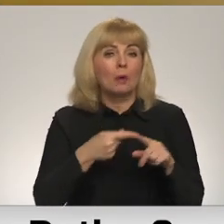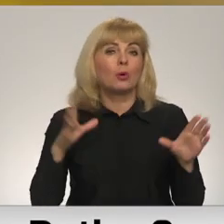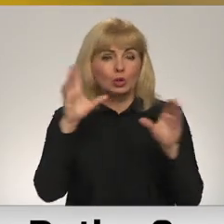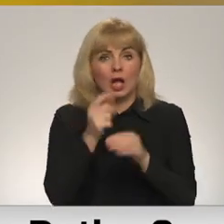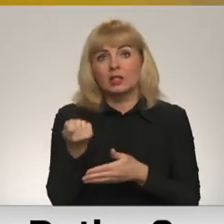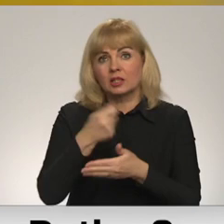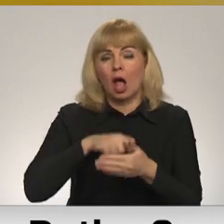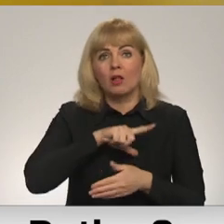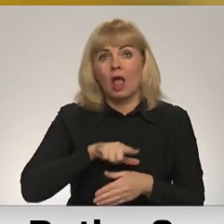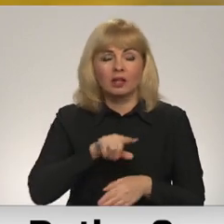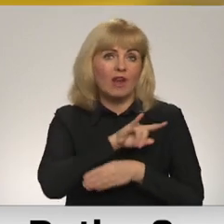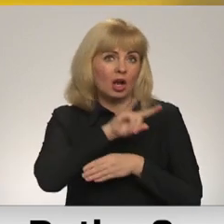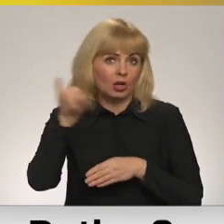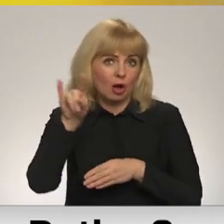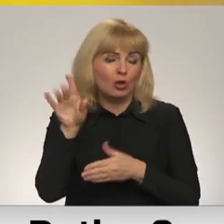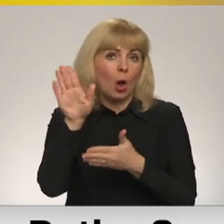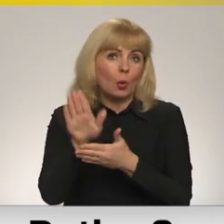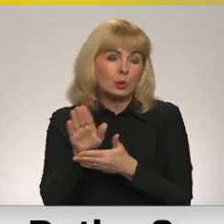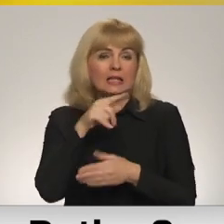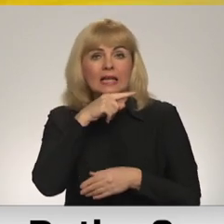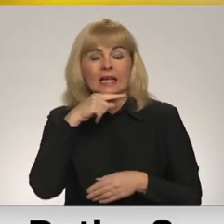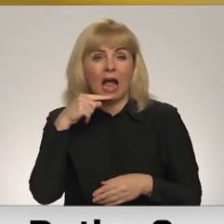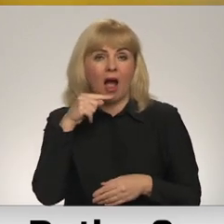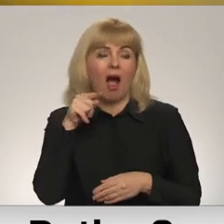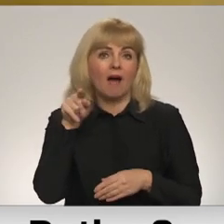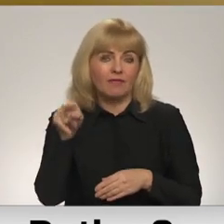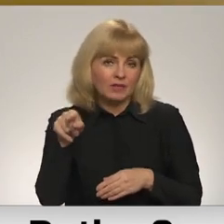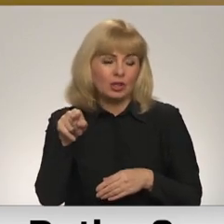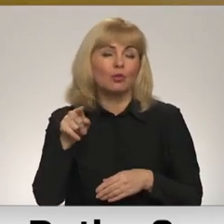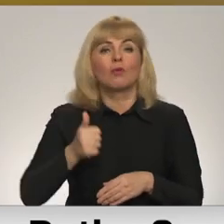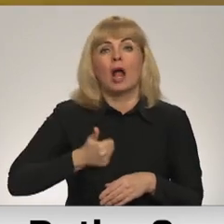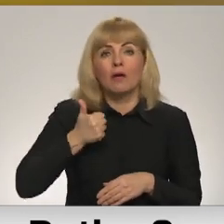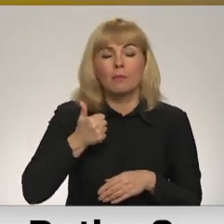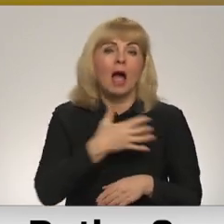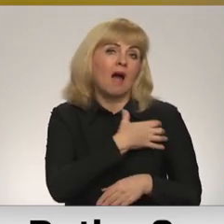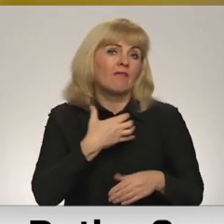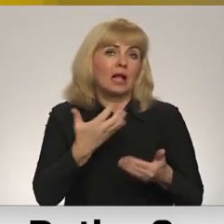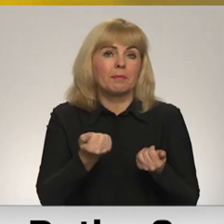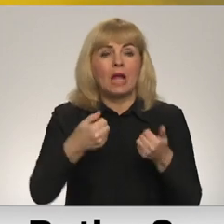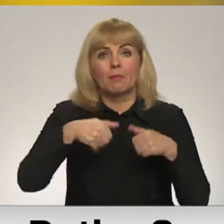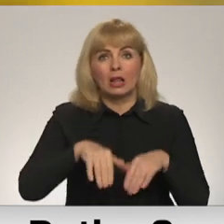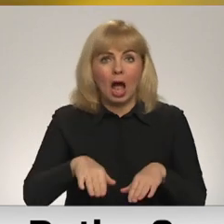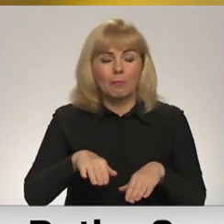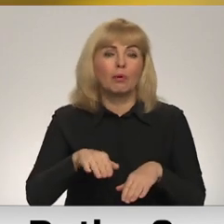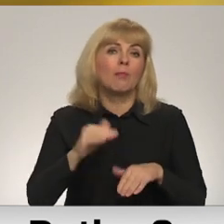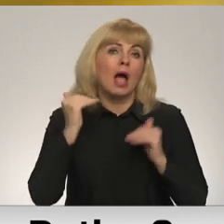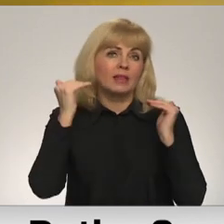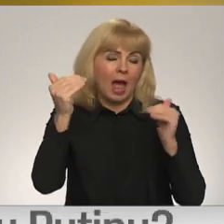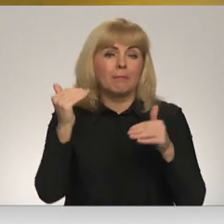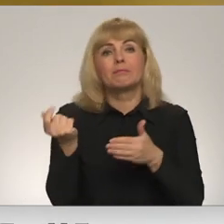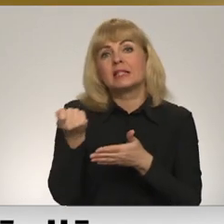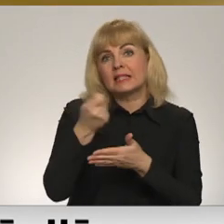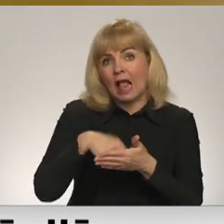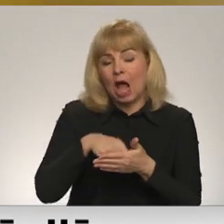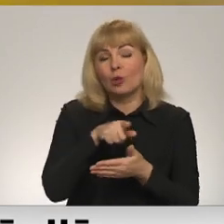slēgta Latvijas gaisa telpa Krievijas aviokompānijā. Valdībai pieņemot lēmumu par gaisa telpas slēgšanu svarīgi